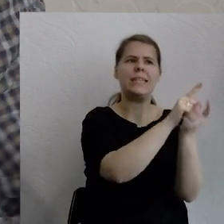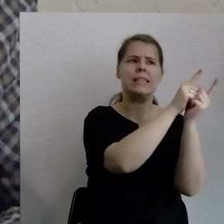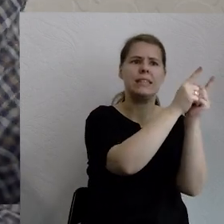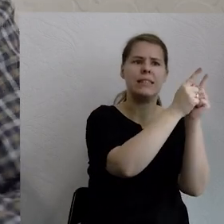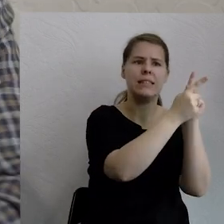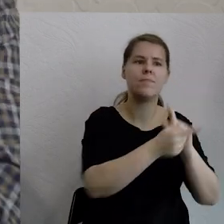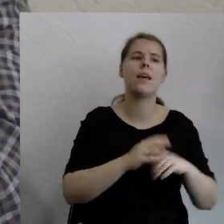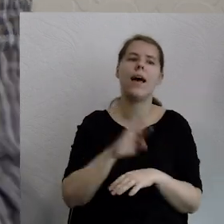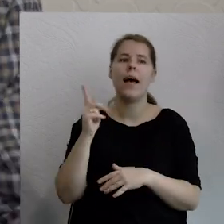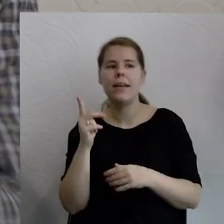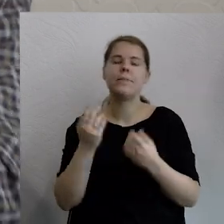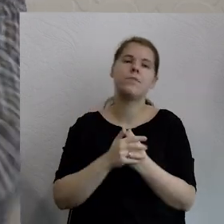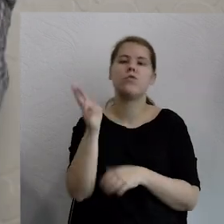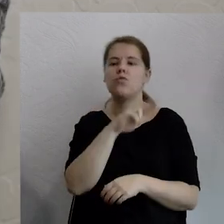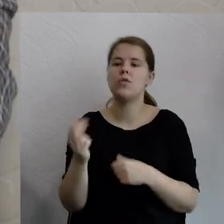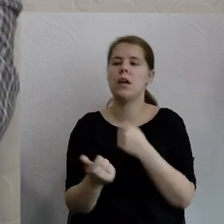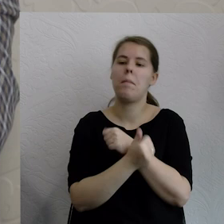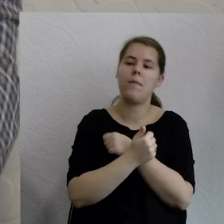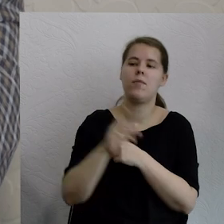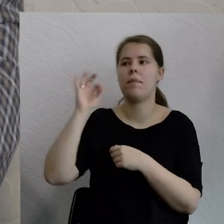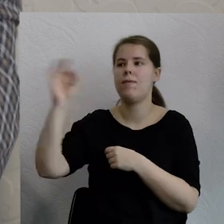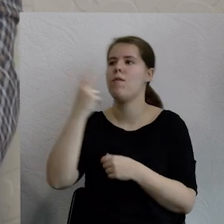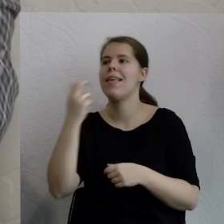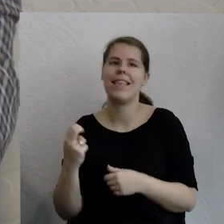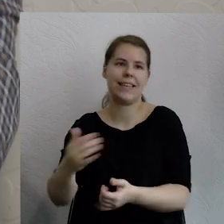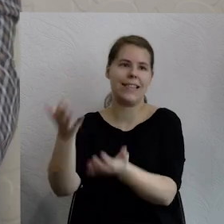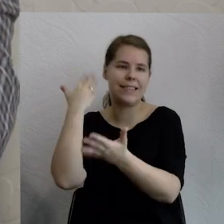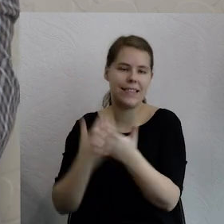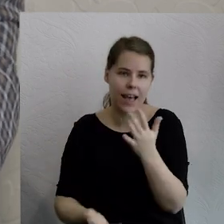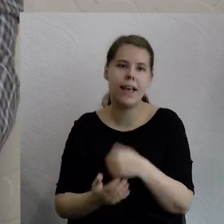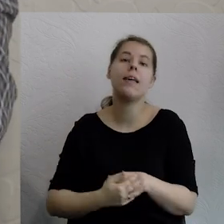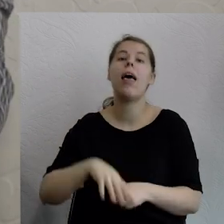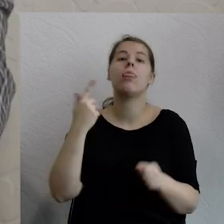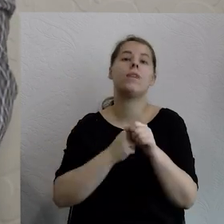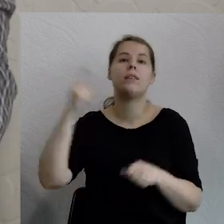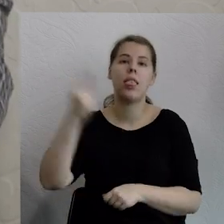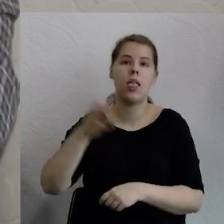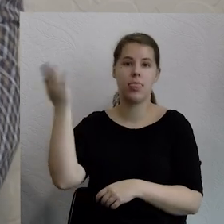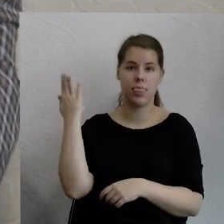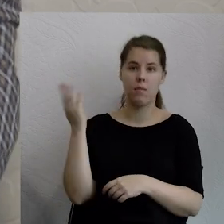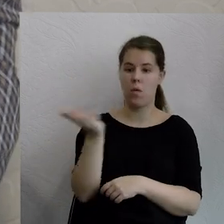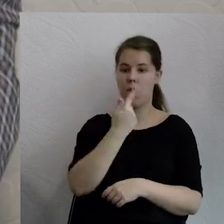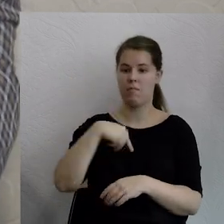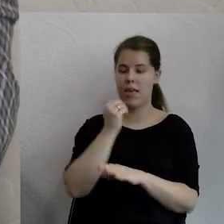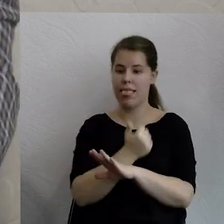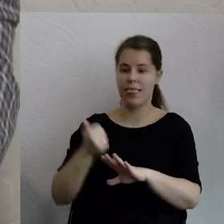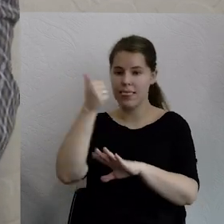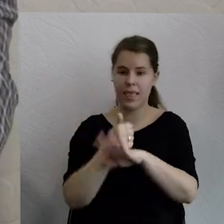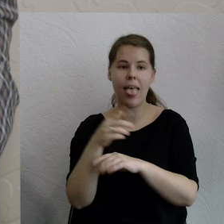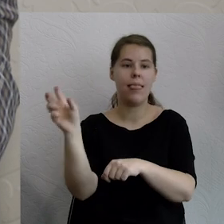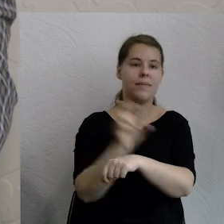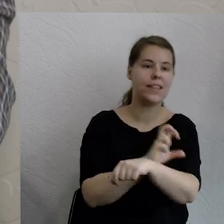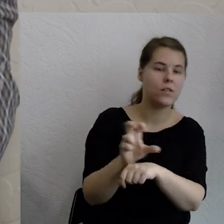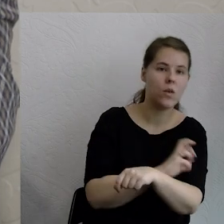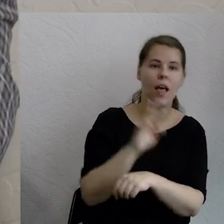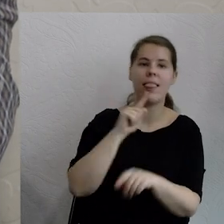że tak powiem swoją energię, która powodowała, że jeszcze 20 lat temu byliśmy rzeczywiście liderem. Prawda? Nie tylko w technologiach, ale